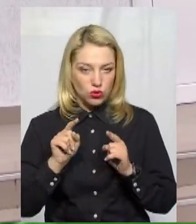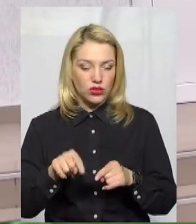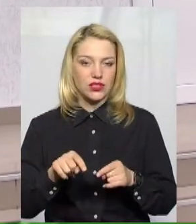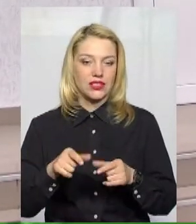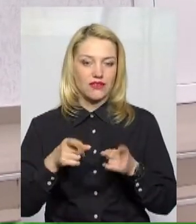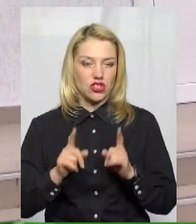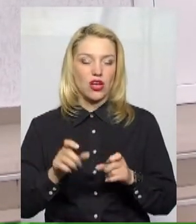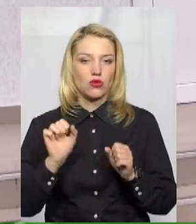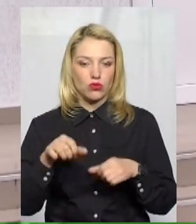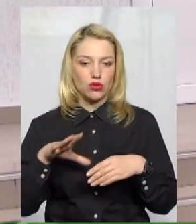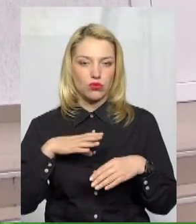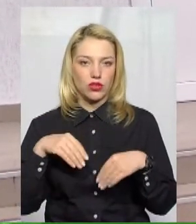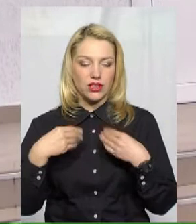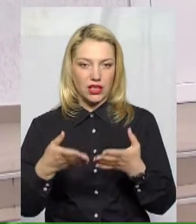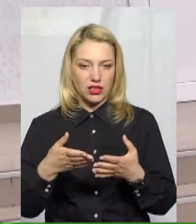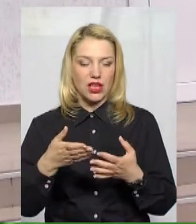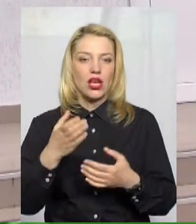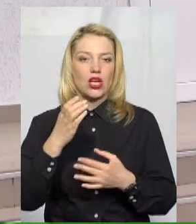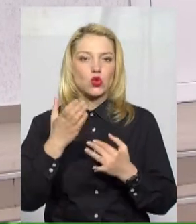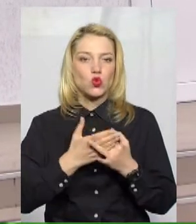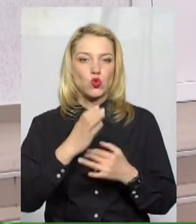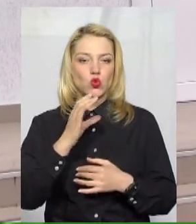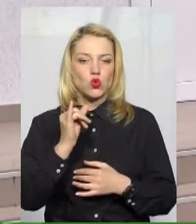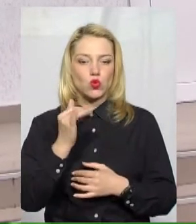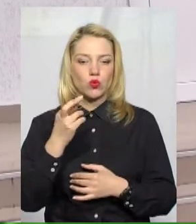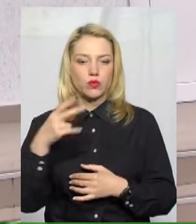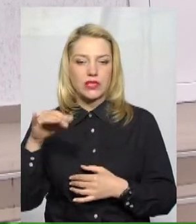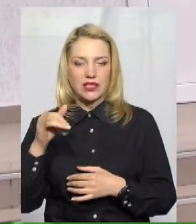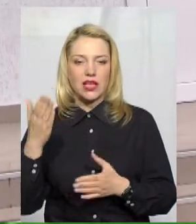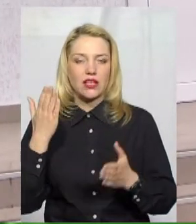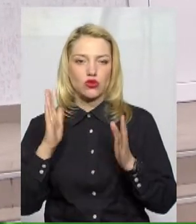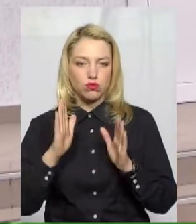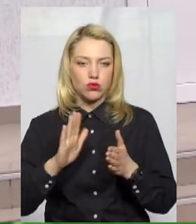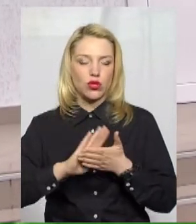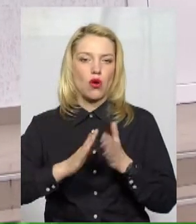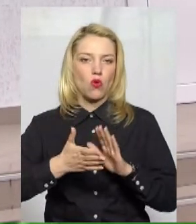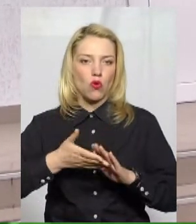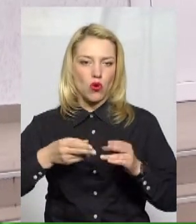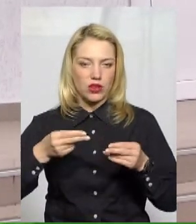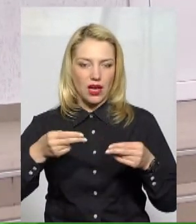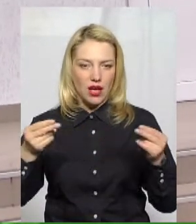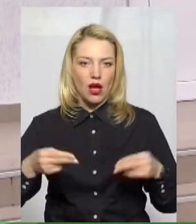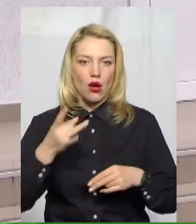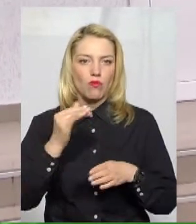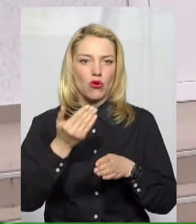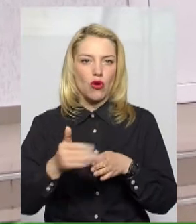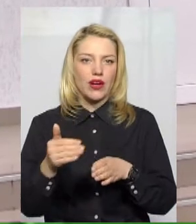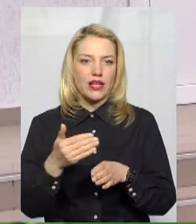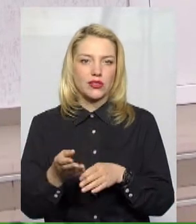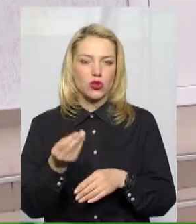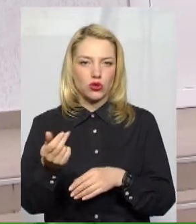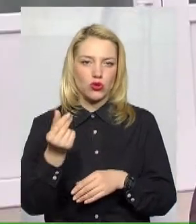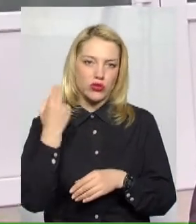призначена. Якщо буде укладена угода про реструктуризацію, звичайно, особа, тобто домогосподарство, повинна своєчасно